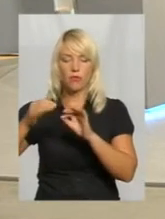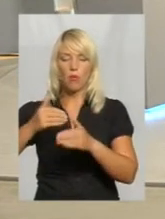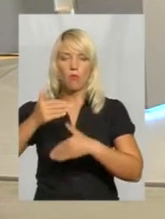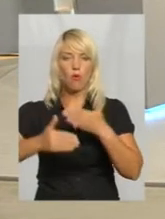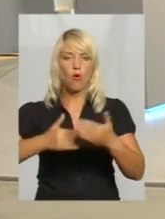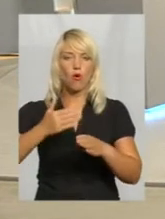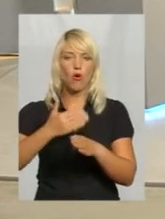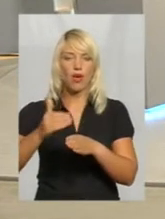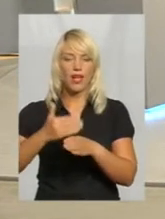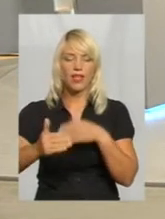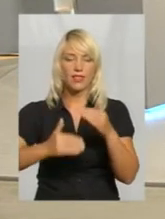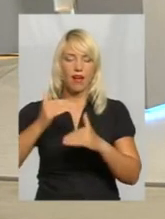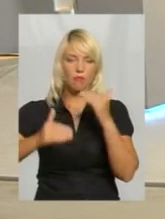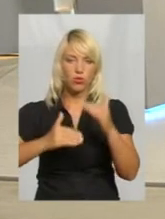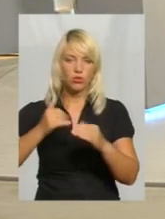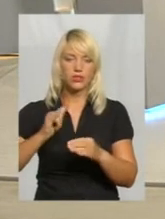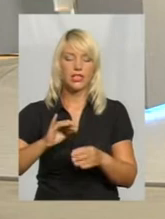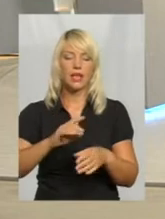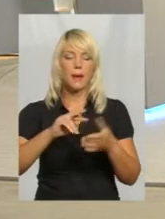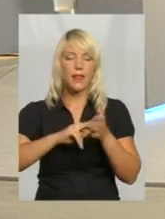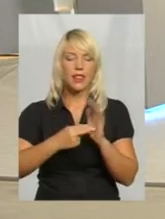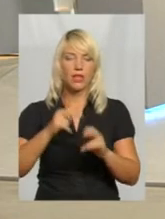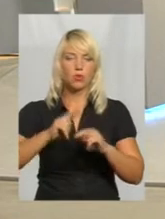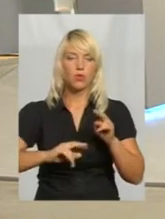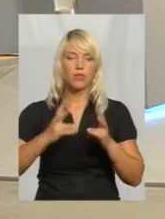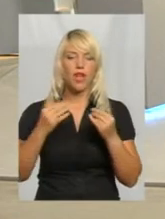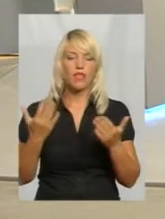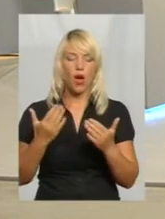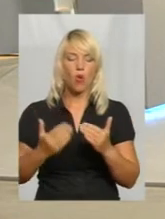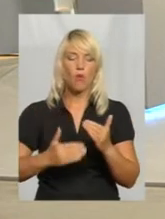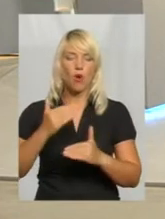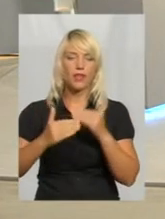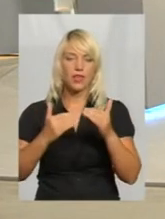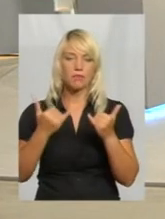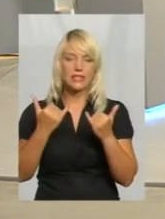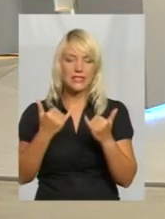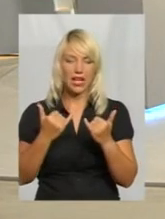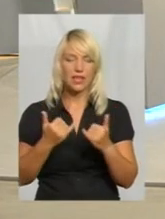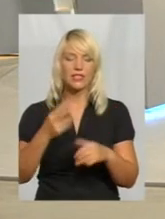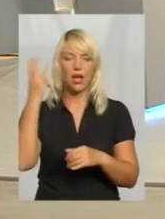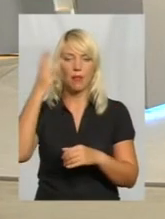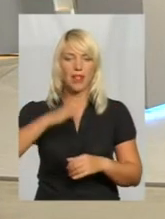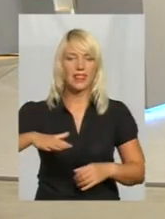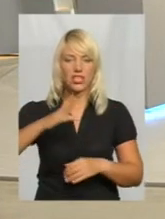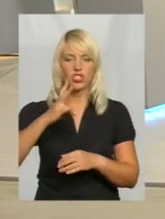реалізації та детальний план будівництва. От на якому етапі реалізації зараз Хмельниччина?